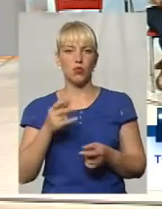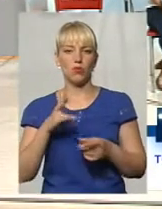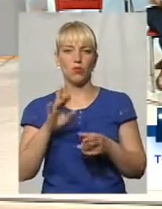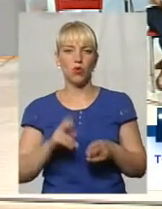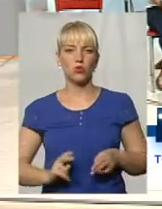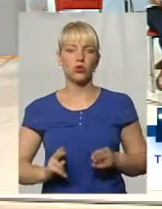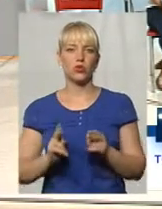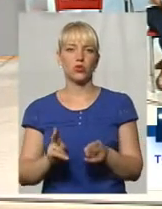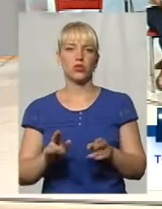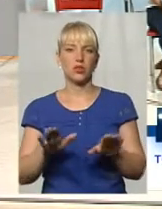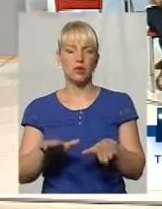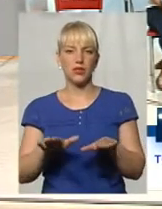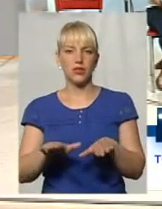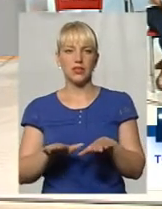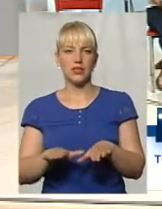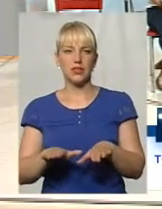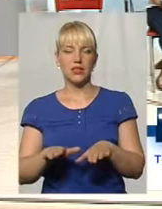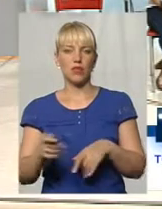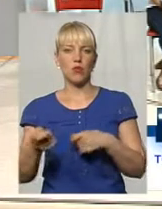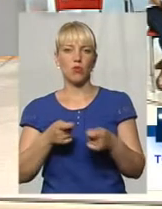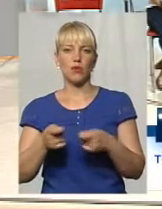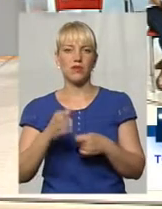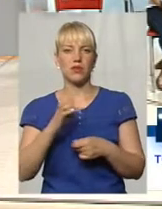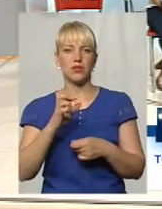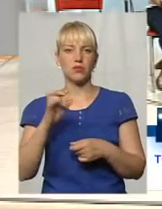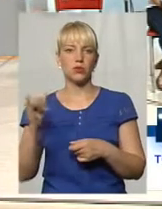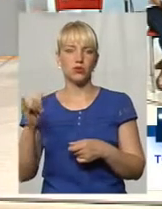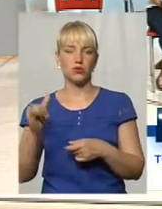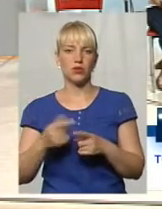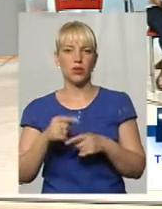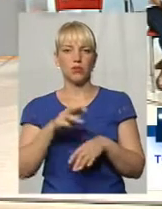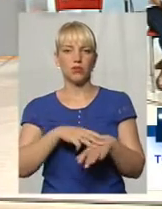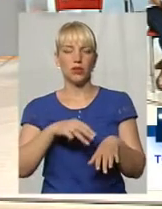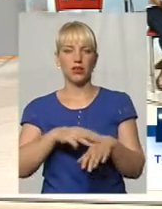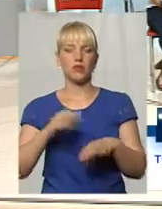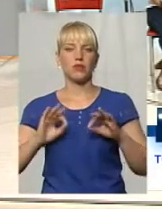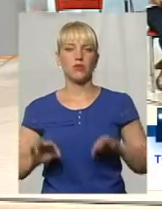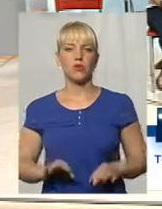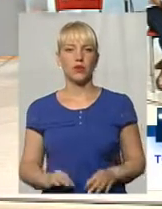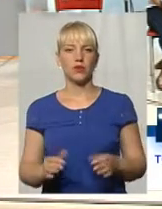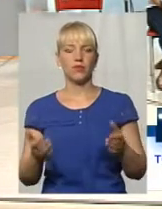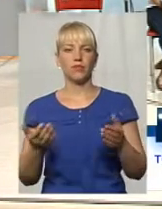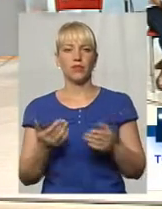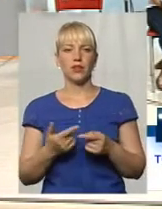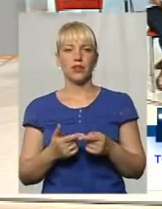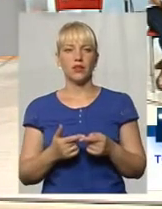місцевого управління Служби безпеки, міліції і прокуратури. Які роками